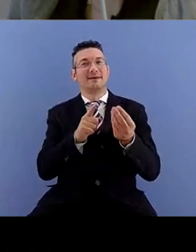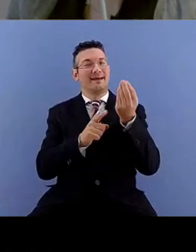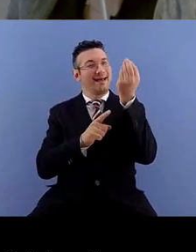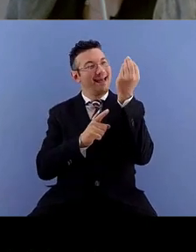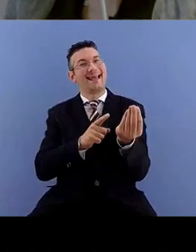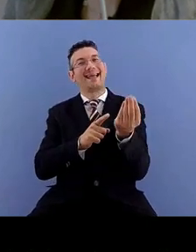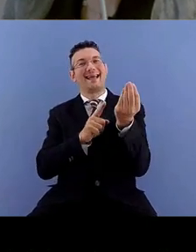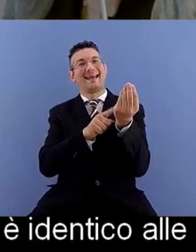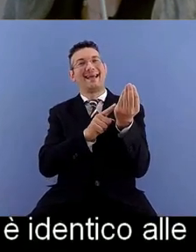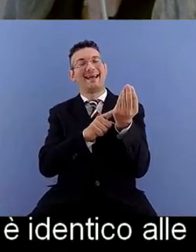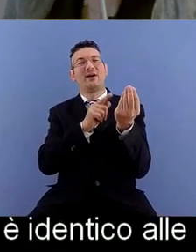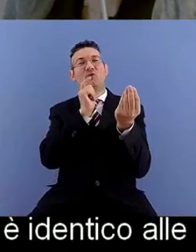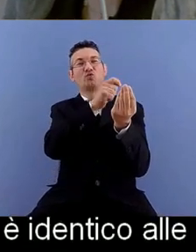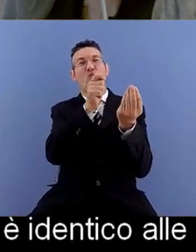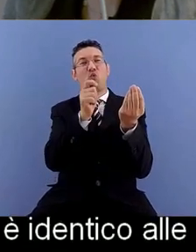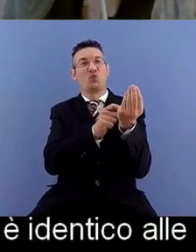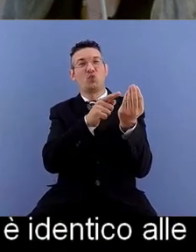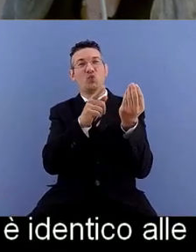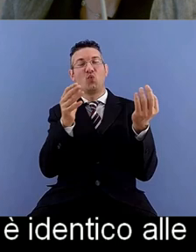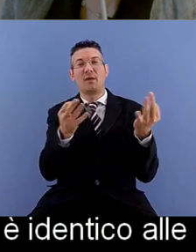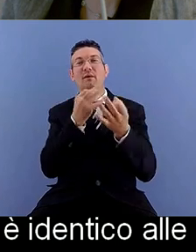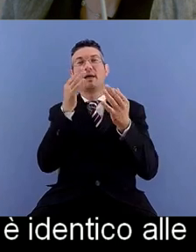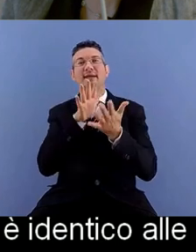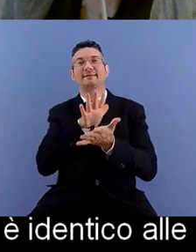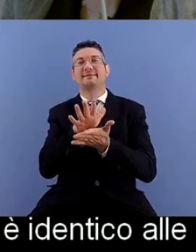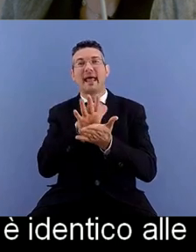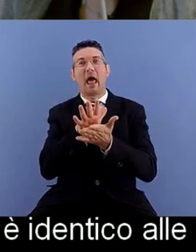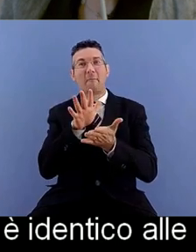la stampa è riuscita molto bene